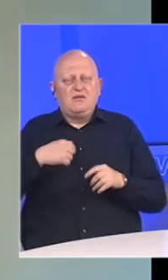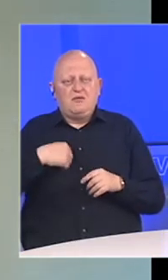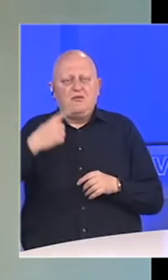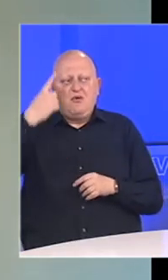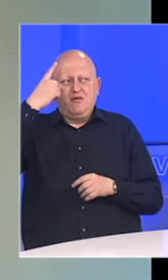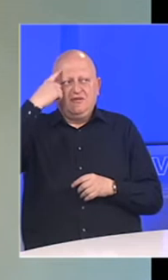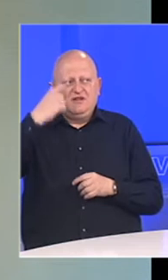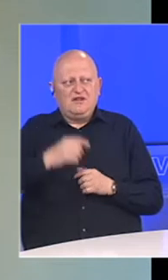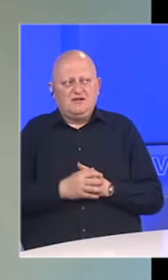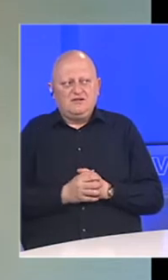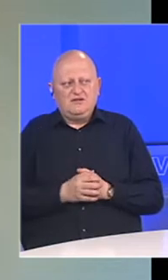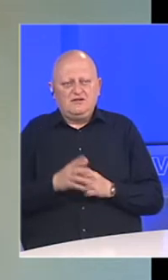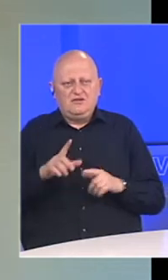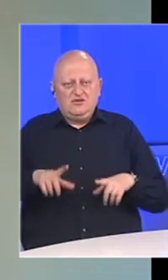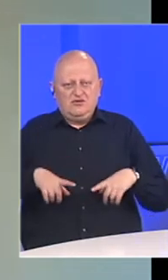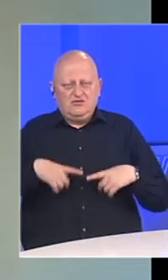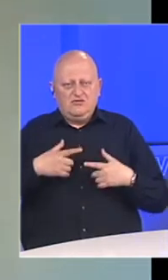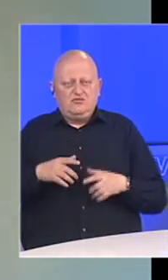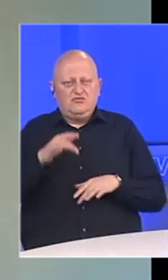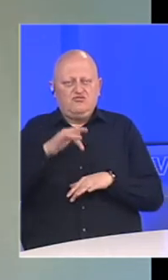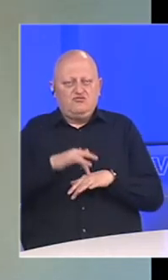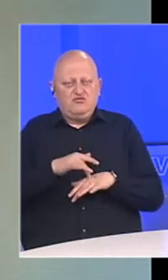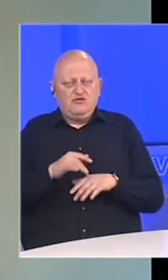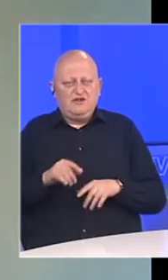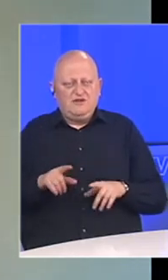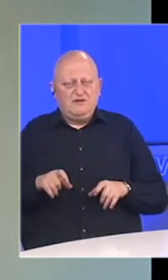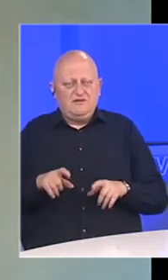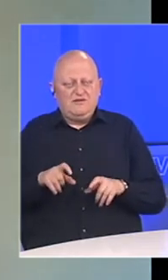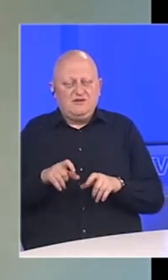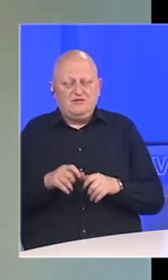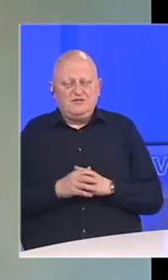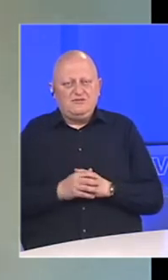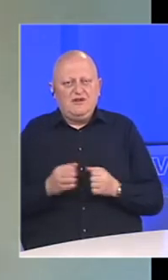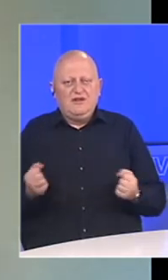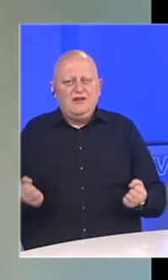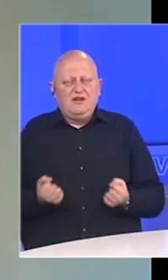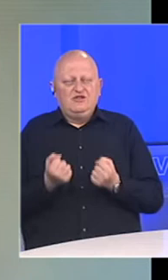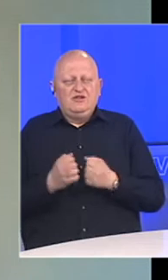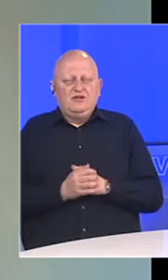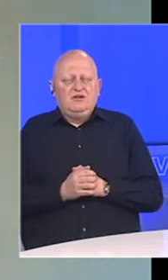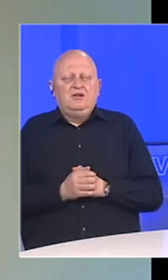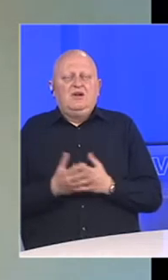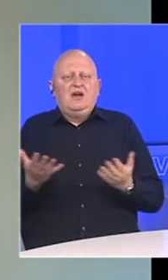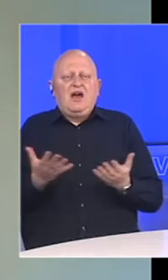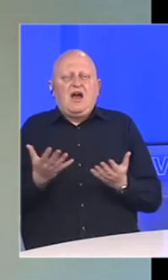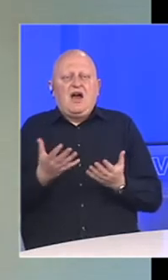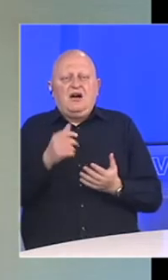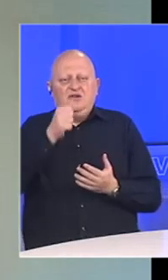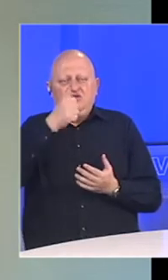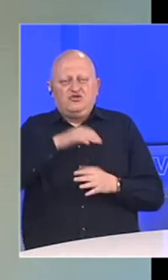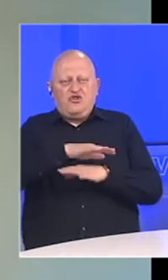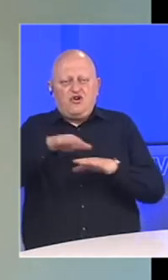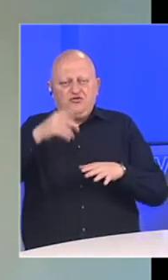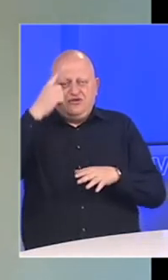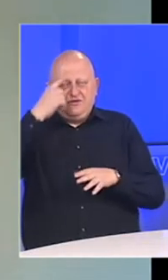mojim saznanjima, a život usred koronavirusa je veoma tježak. Kao što je opšte